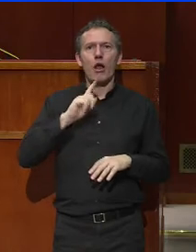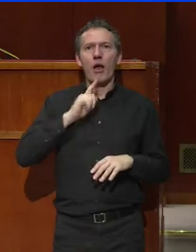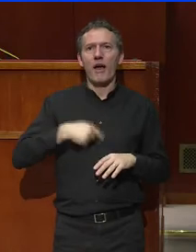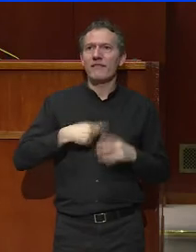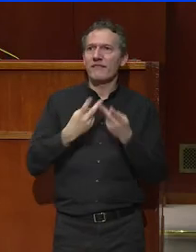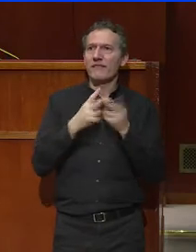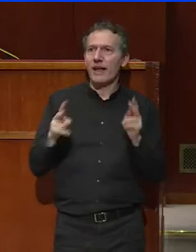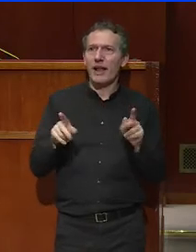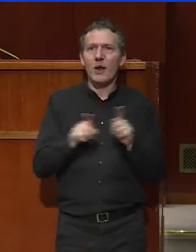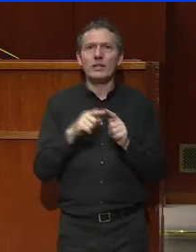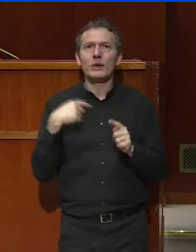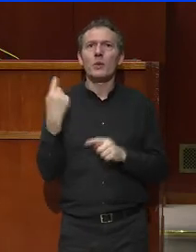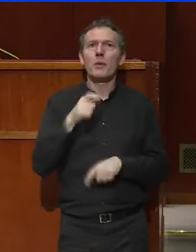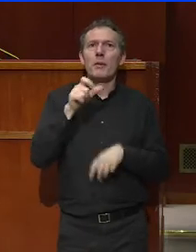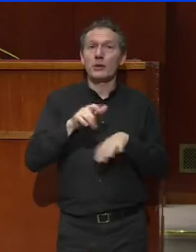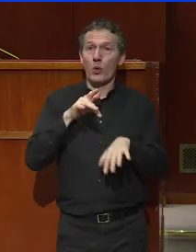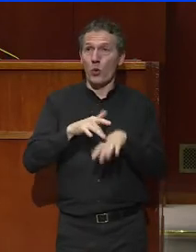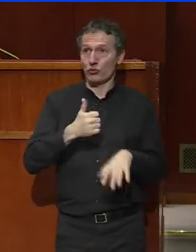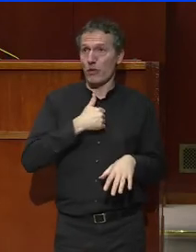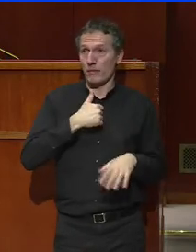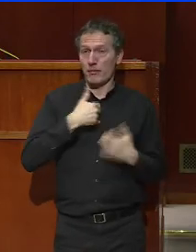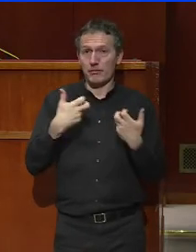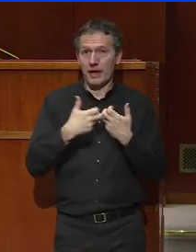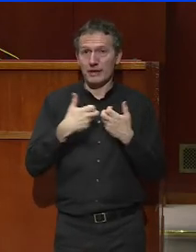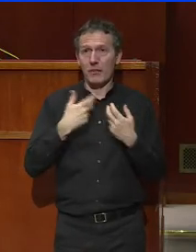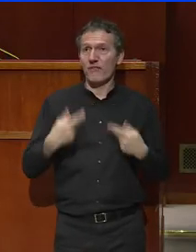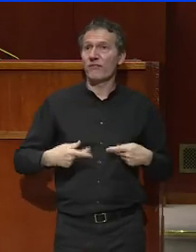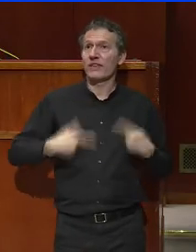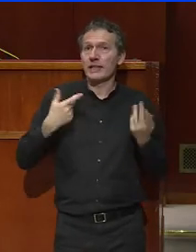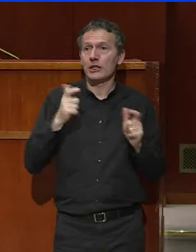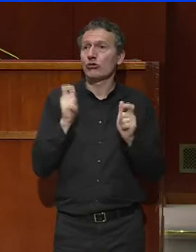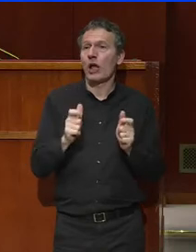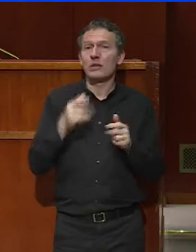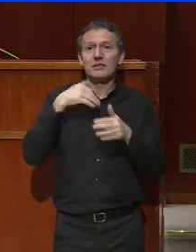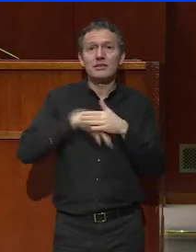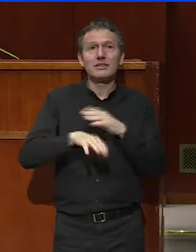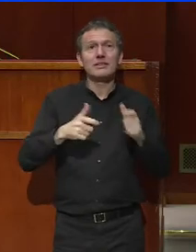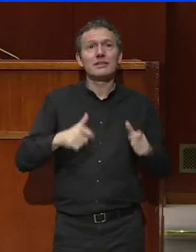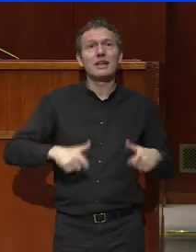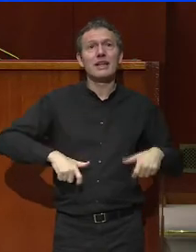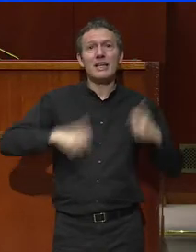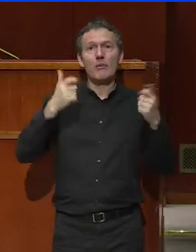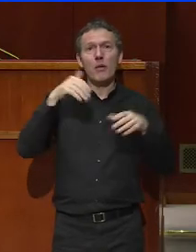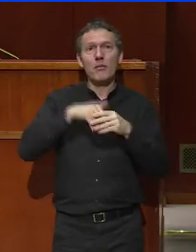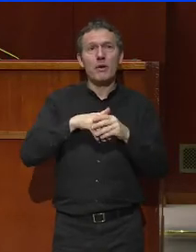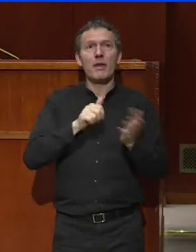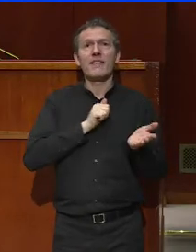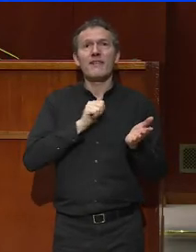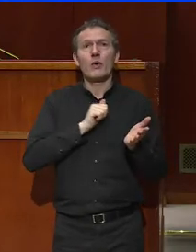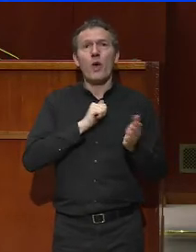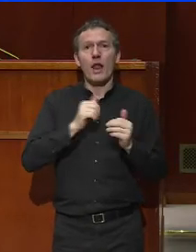ou quiconque a eu, c'est mon cas, la chance de vivre dans un de ces immeubles sans affectation individuelle,